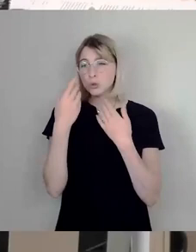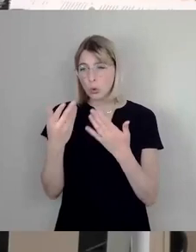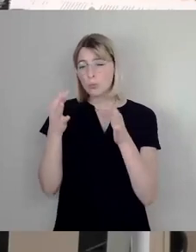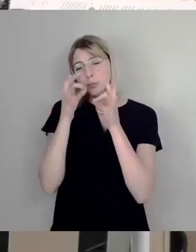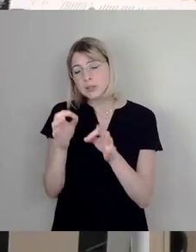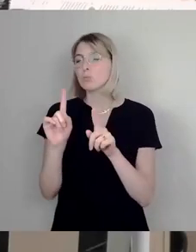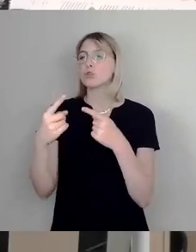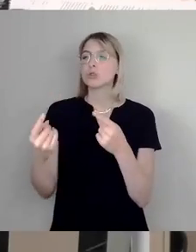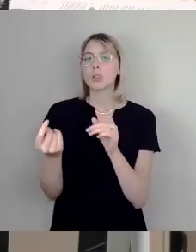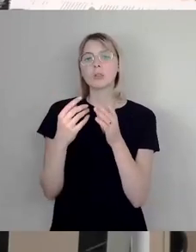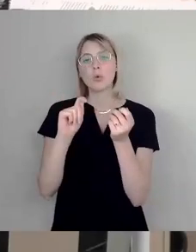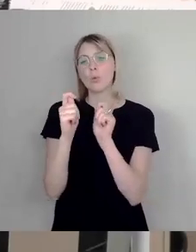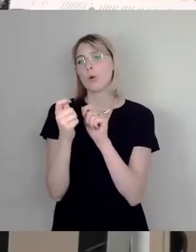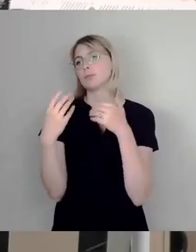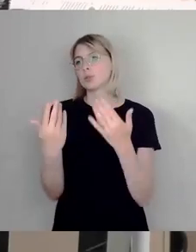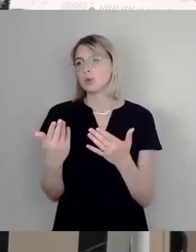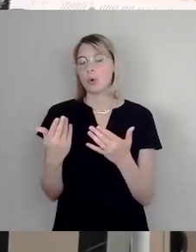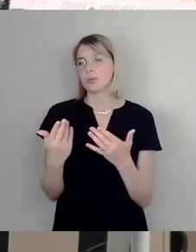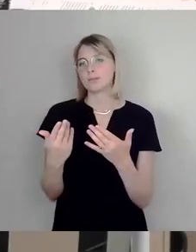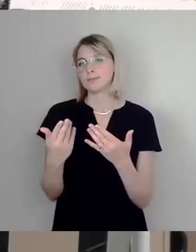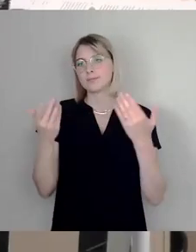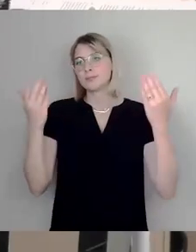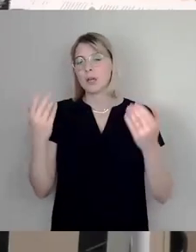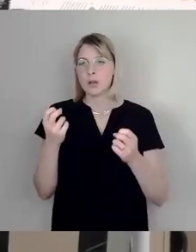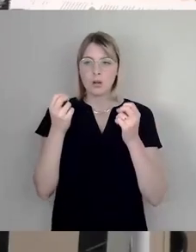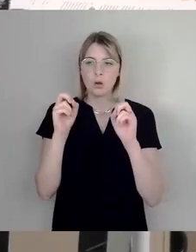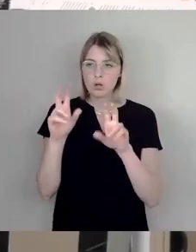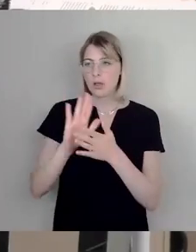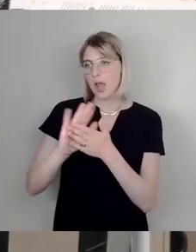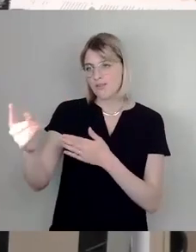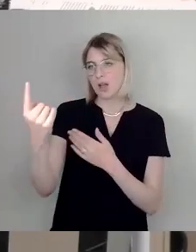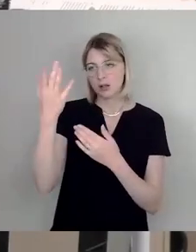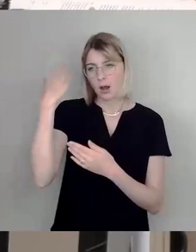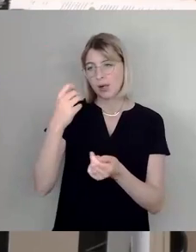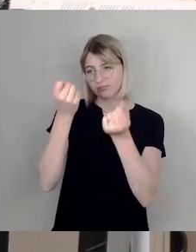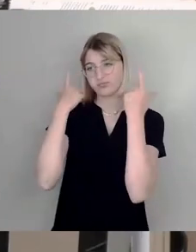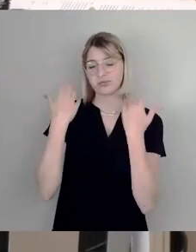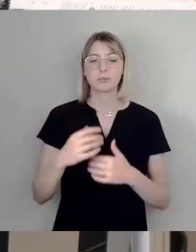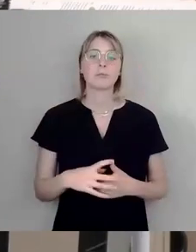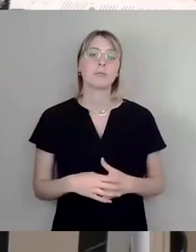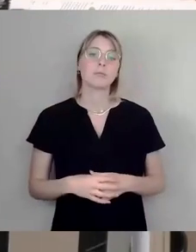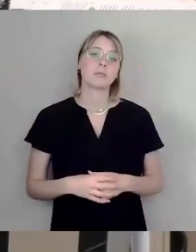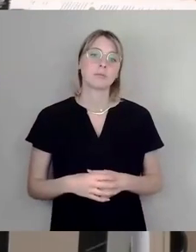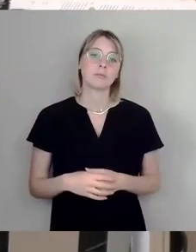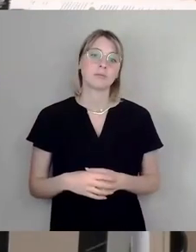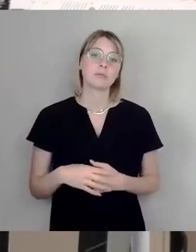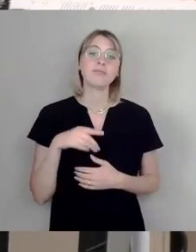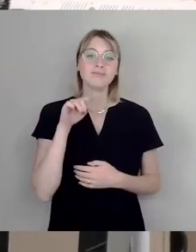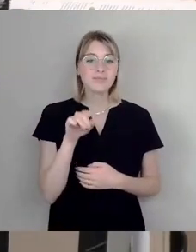Ja, ist nichts davon hängen geblieben. Gut, dann haben wir natürlich hier eine Riesenproblematik, Eigentumsverhältnisse.